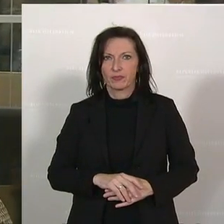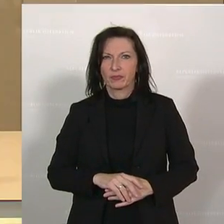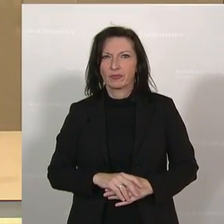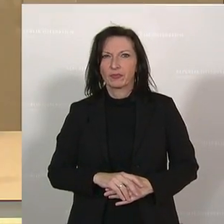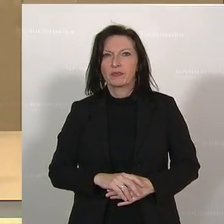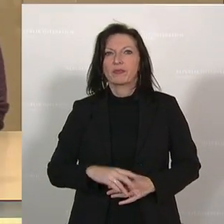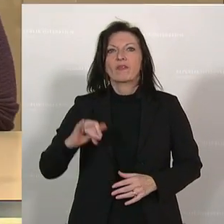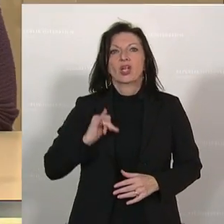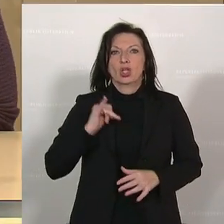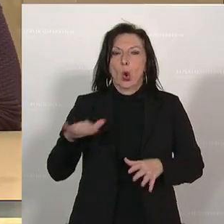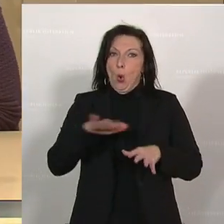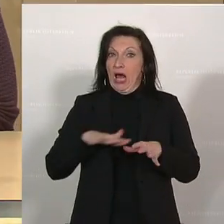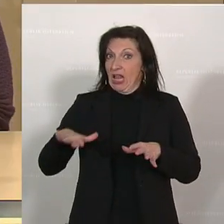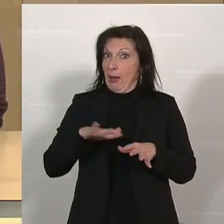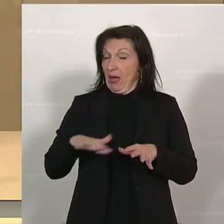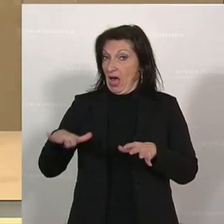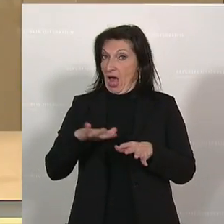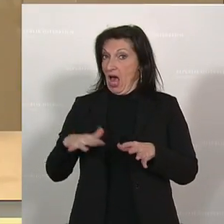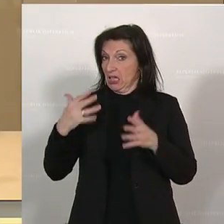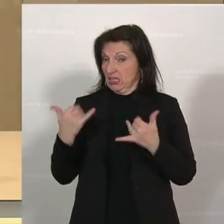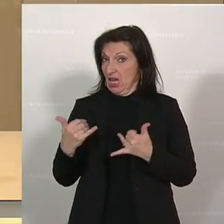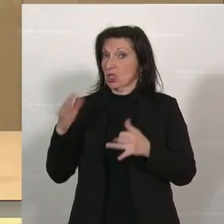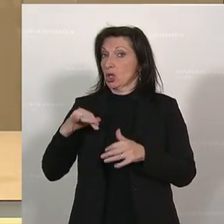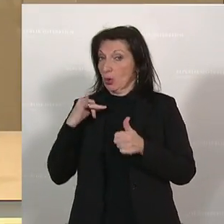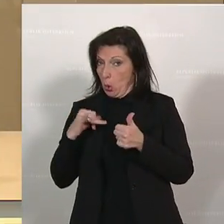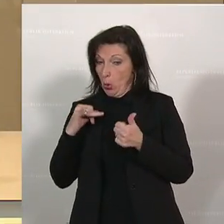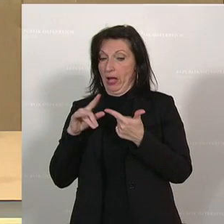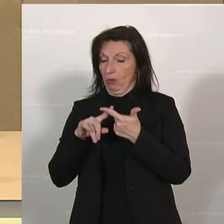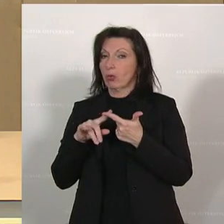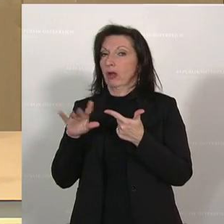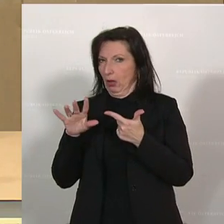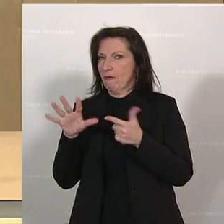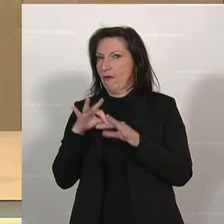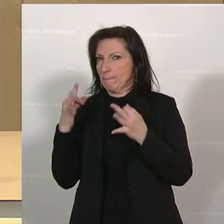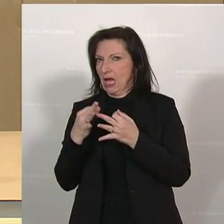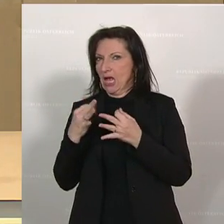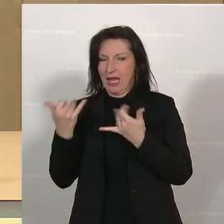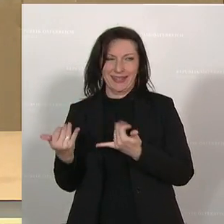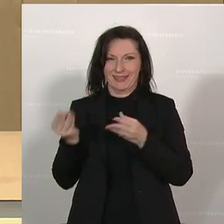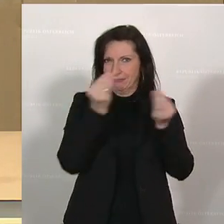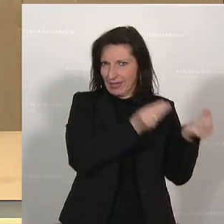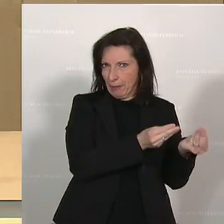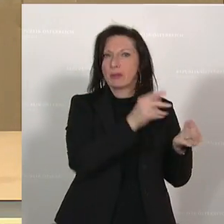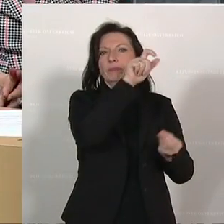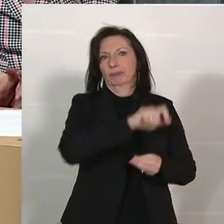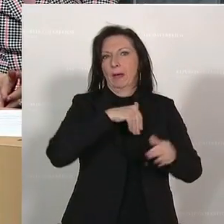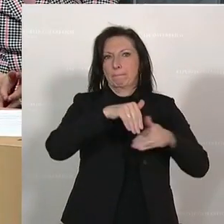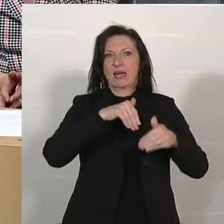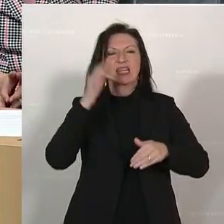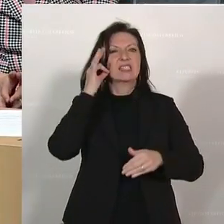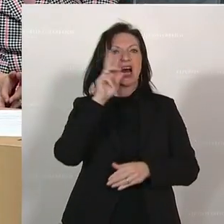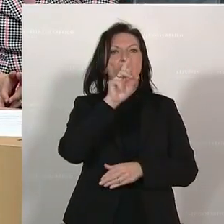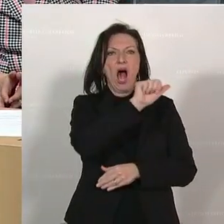Das Jugendressort wandert nun gemeinsam mit Familie zur Ministerin Raab, die nun zuständig ist für Frauen, Gleichstellung,